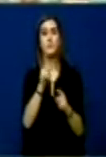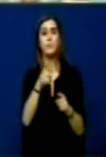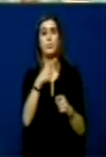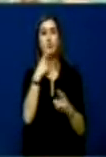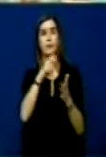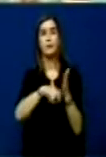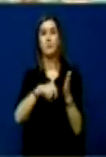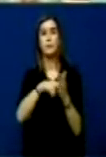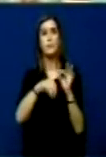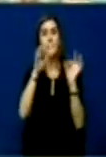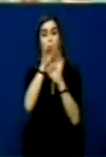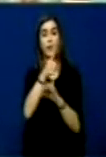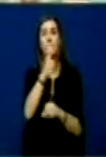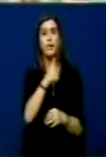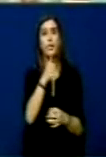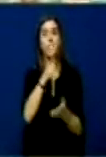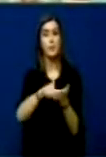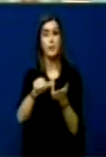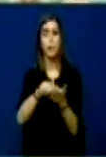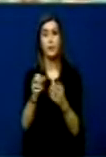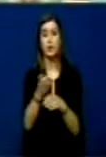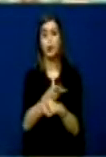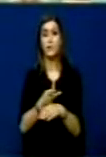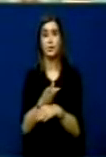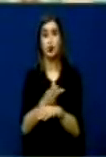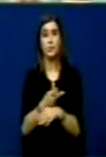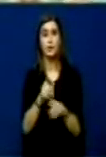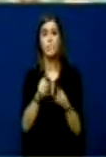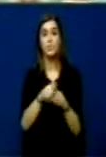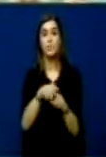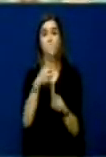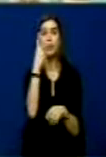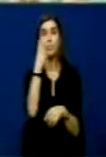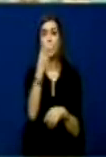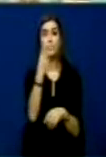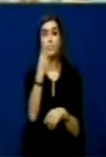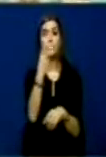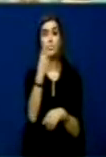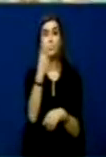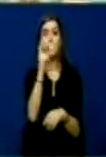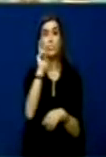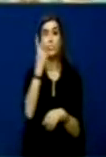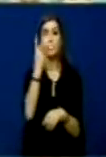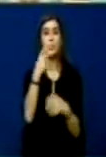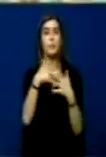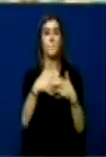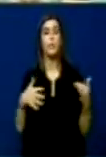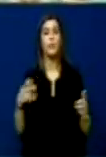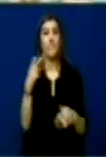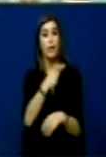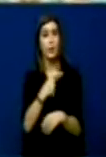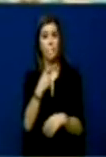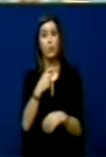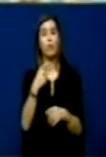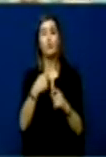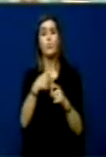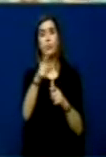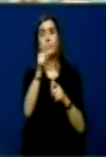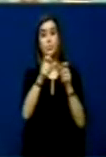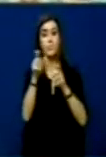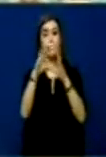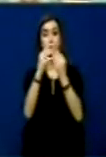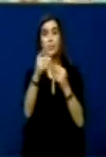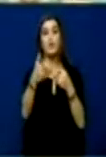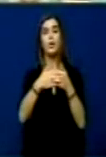administrate statimore të Kosovës, me vlerë prej 212 milion e euro, dhe të gjithë këta biznesmen